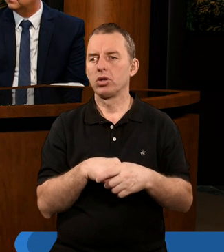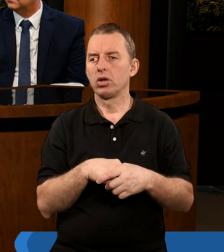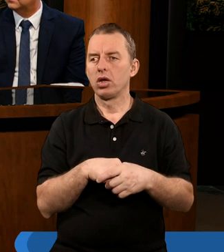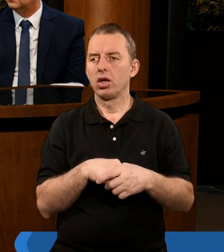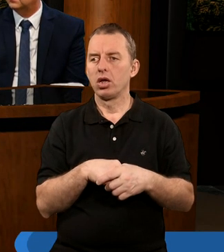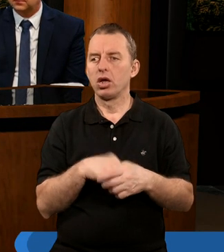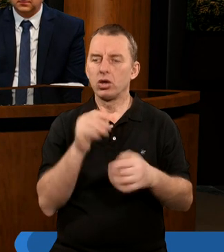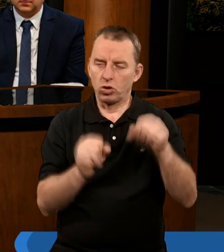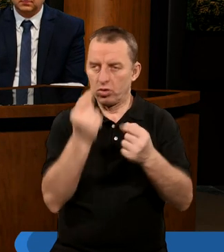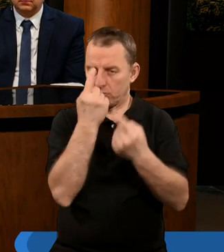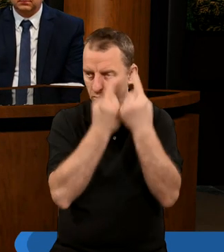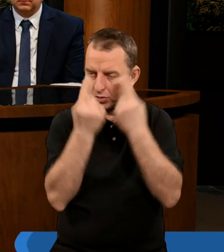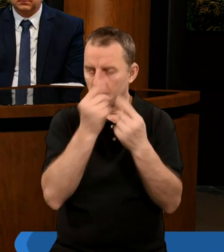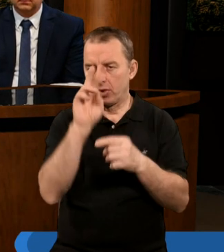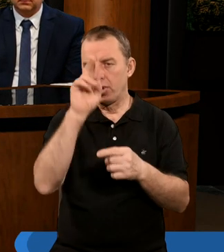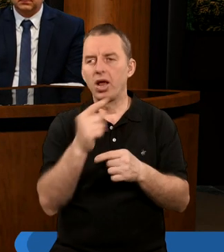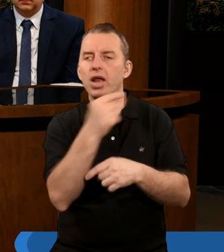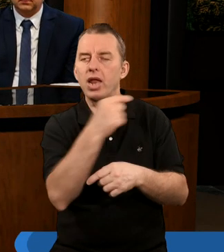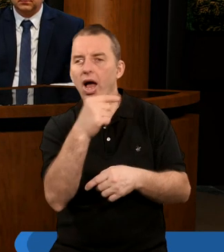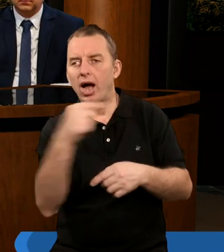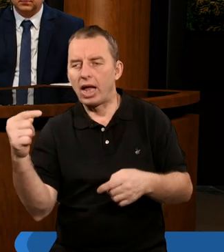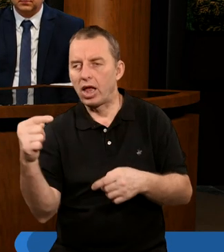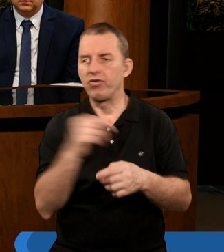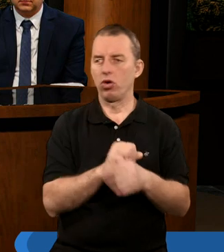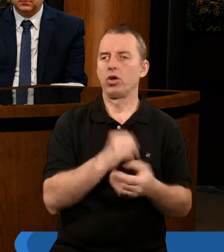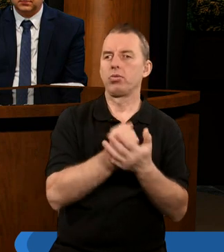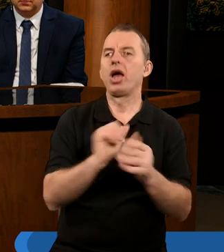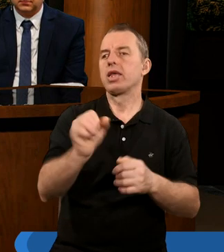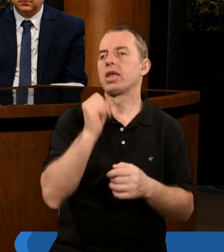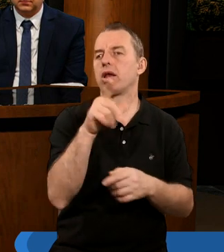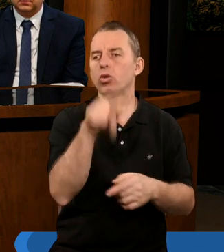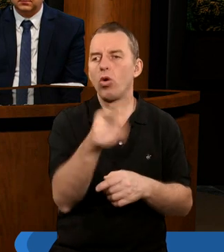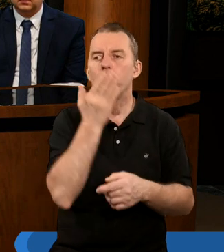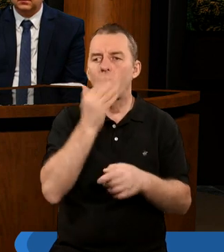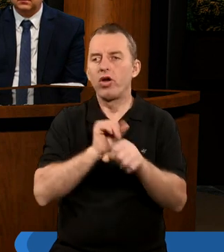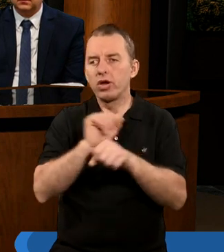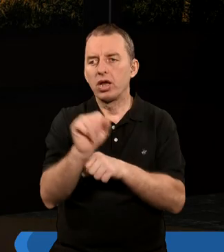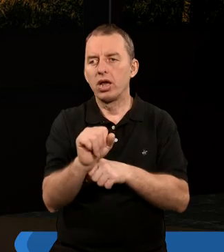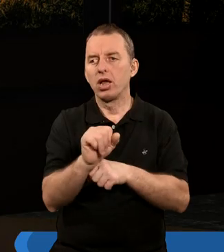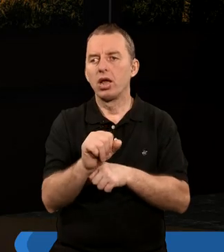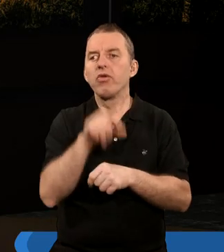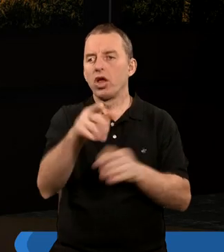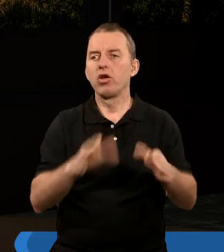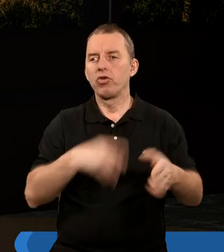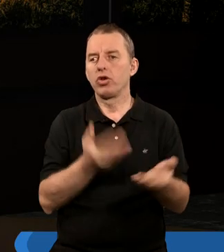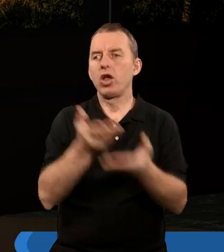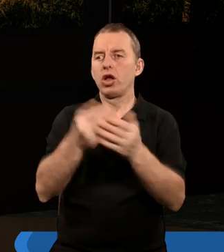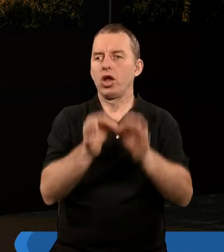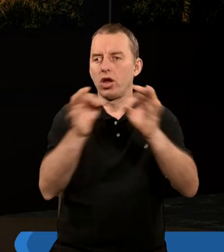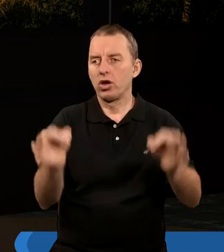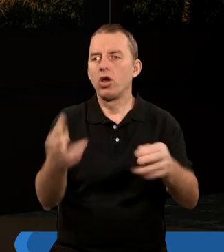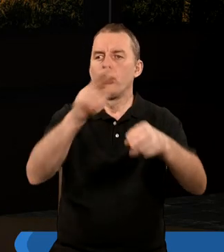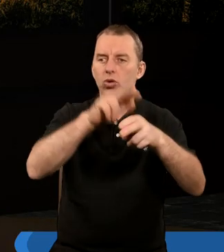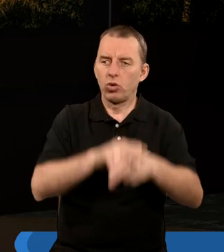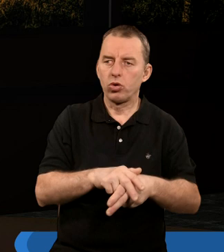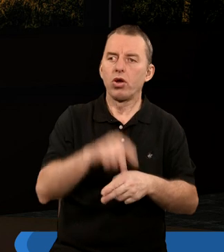Sąd nam się zawsze kojarzy z czymś takim negatywnym, tak? A jednak tutaj jest mowa właśnie, że zmierz świątynię Bożą i ołtarzcie,